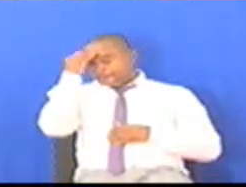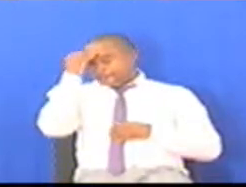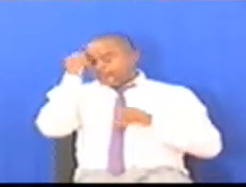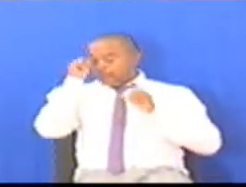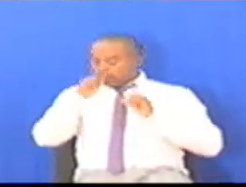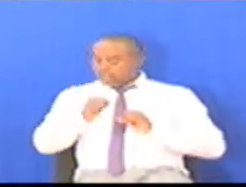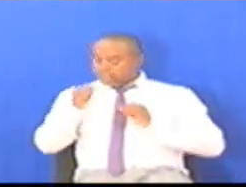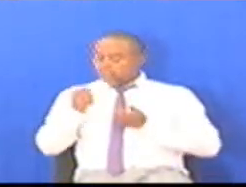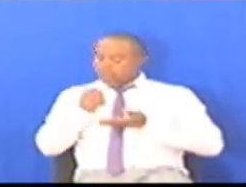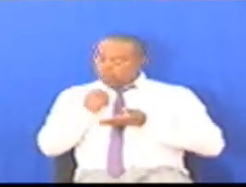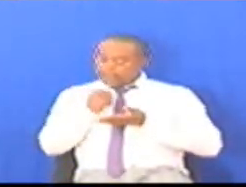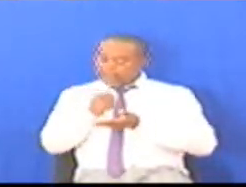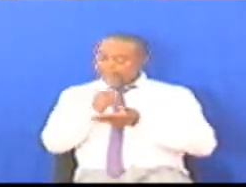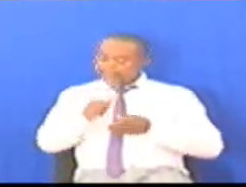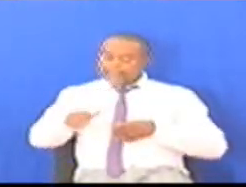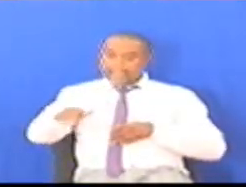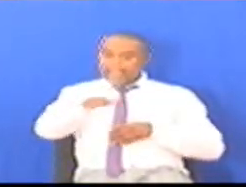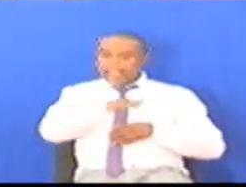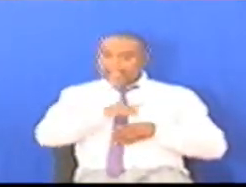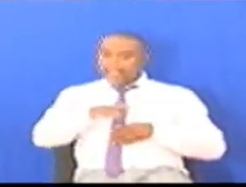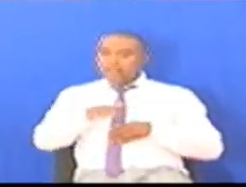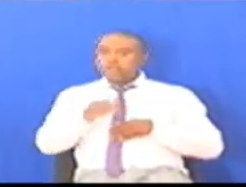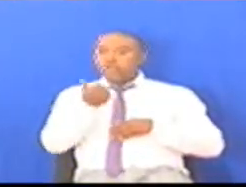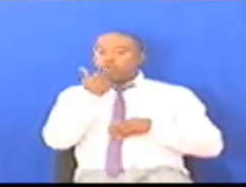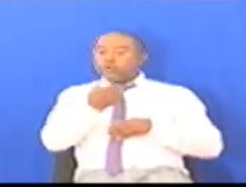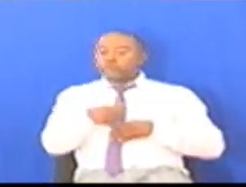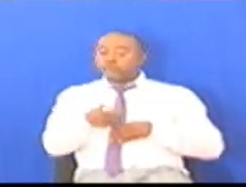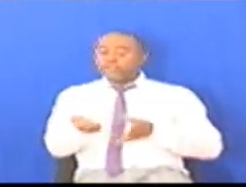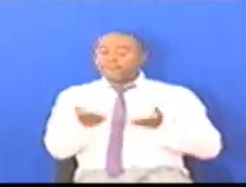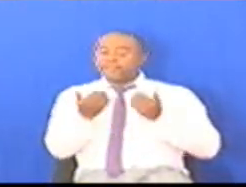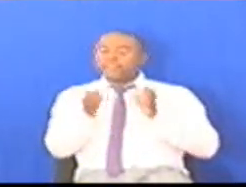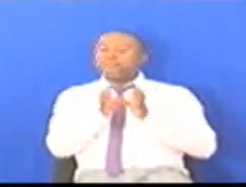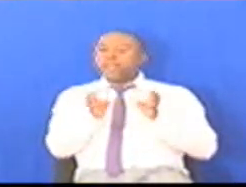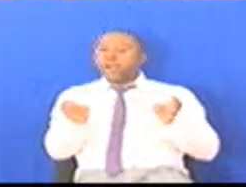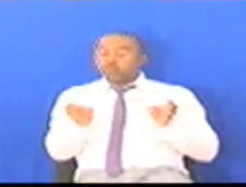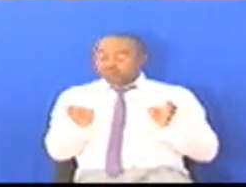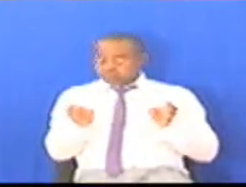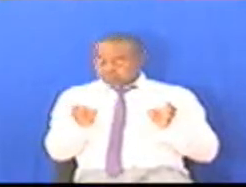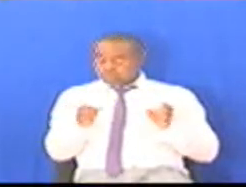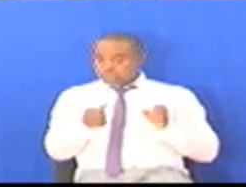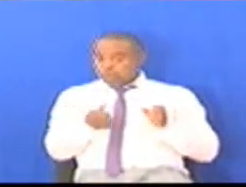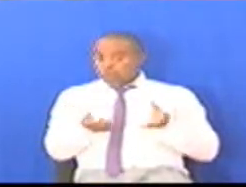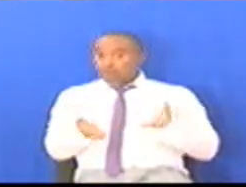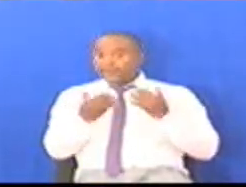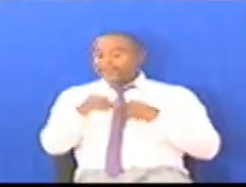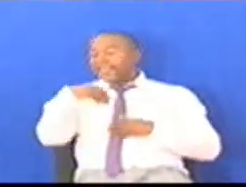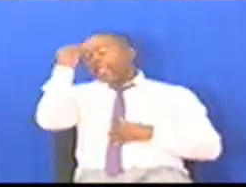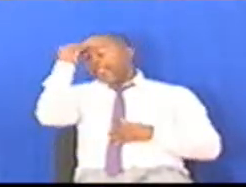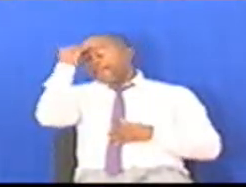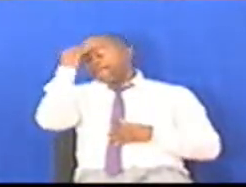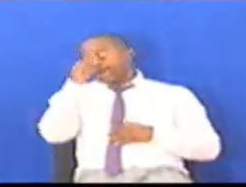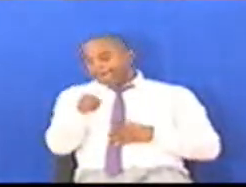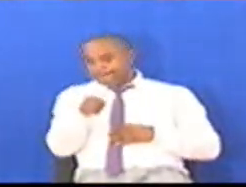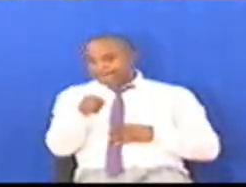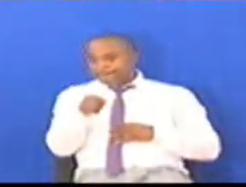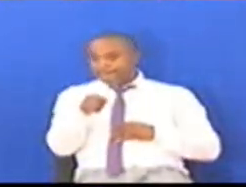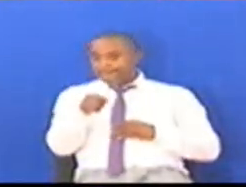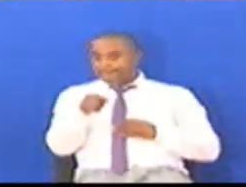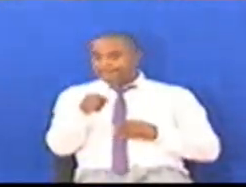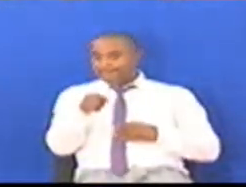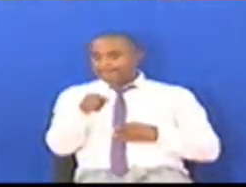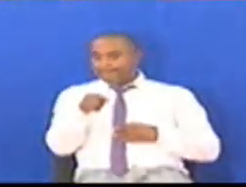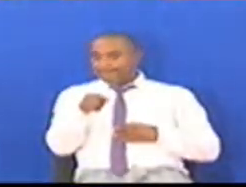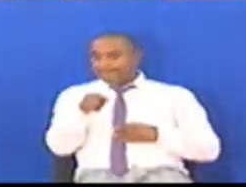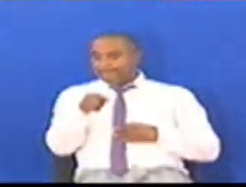Kwenye Neo La Watoto Wenye Mahitagi Malumu Na Wanayitagi Yamsing Asante